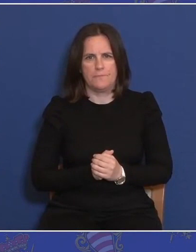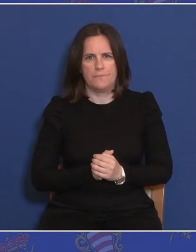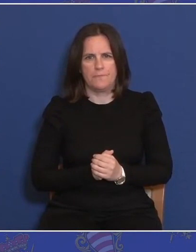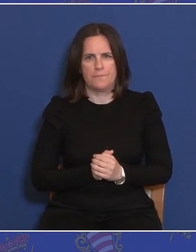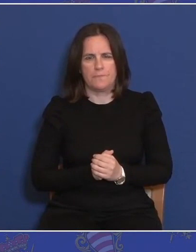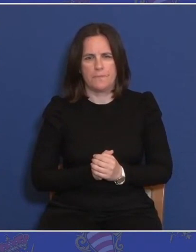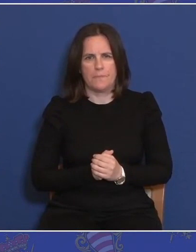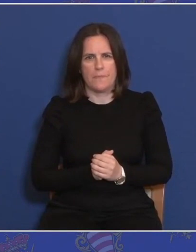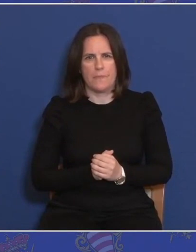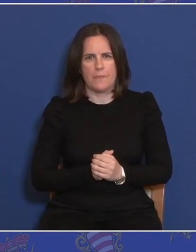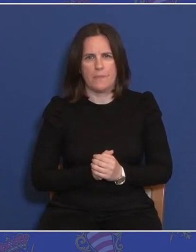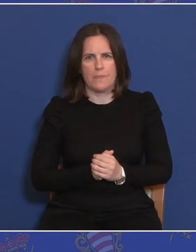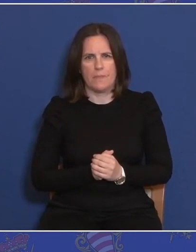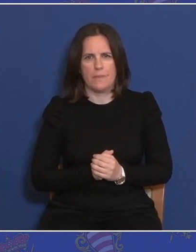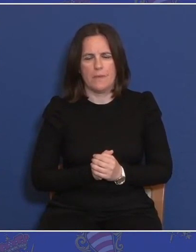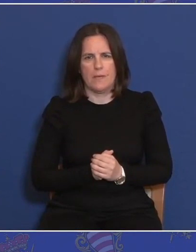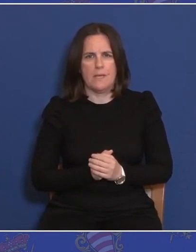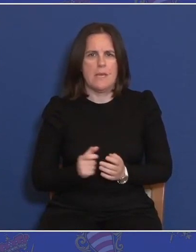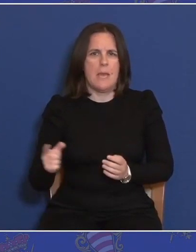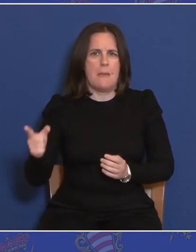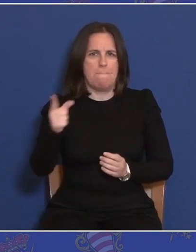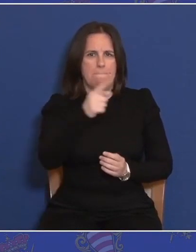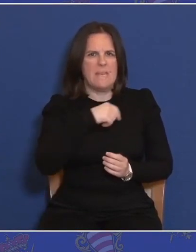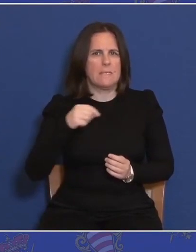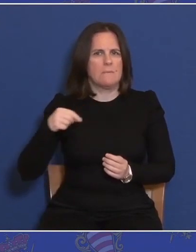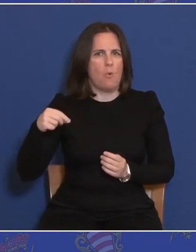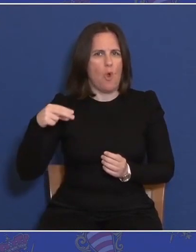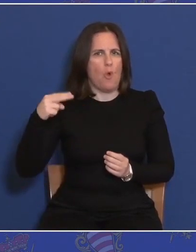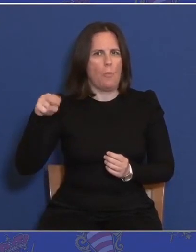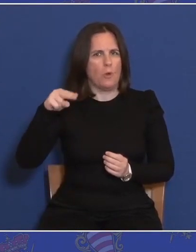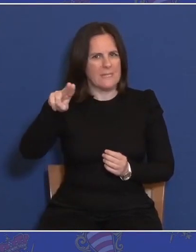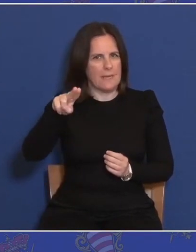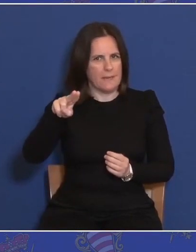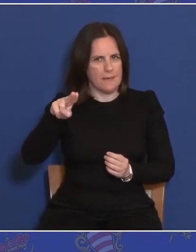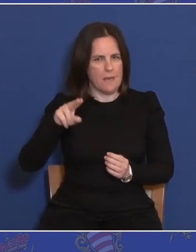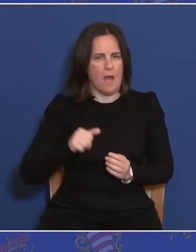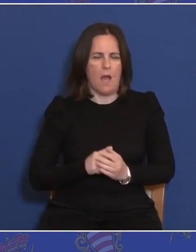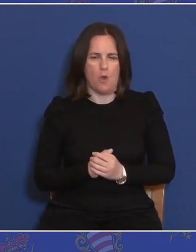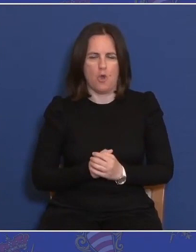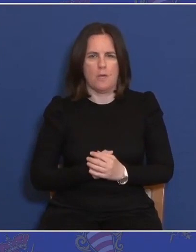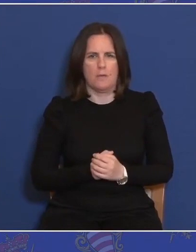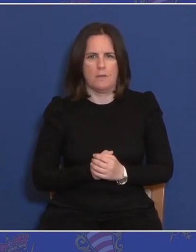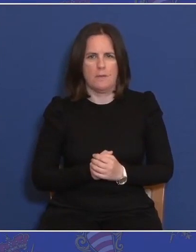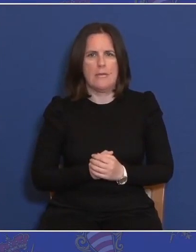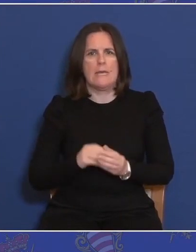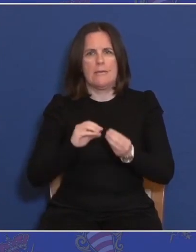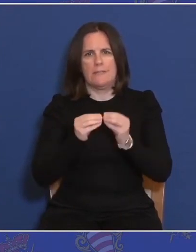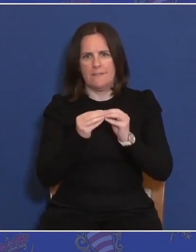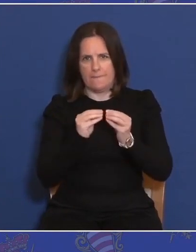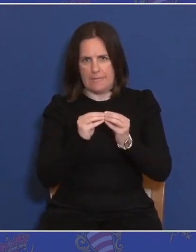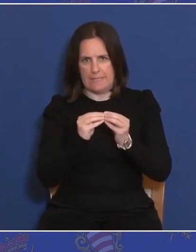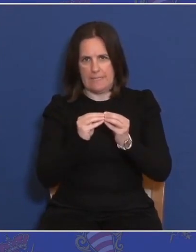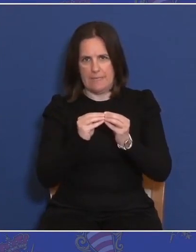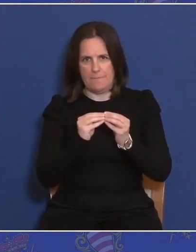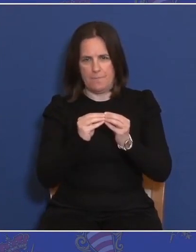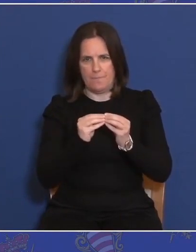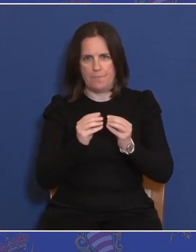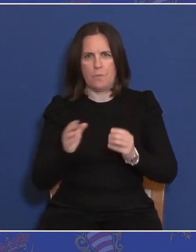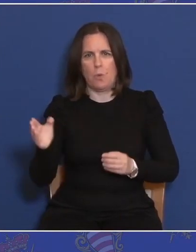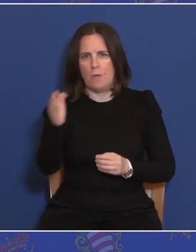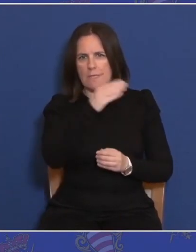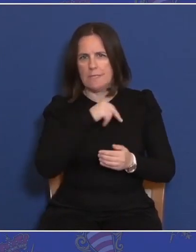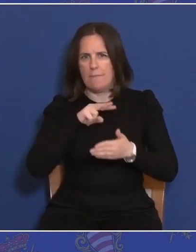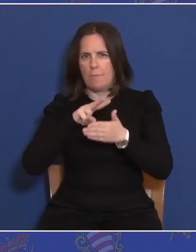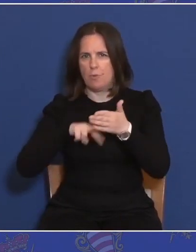Dakle, mi smo poslali nalog nadležnoj tvrci, koja s nama je